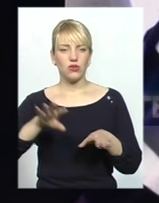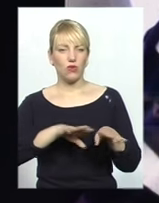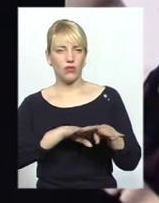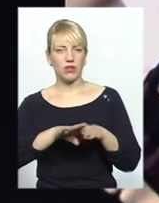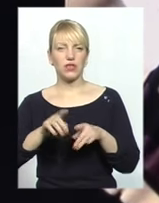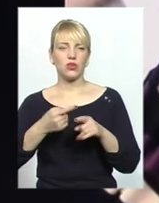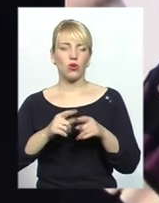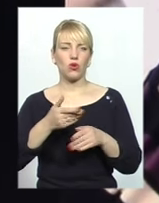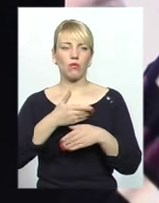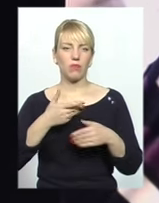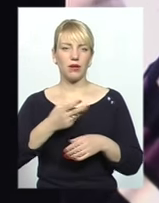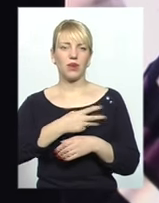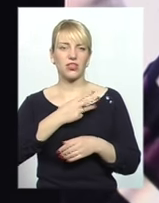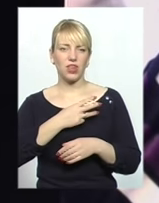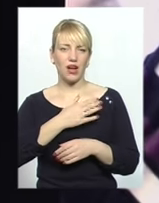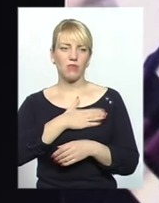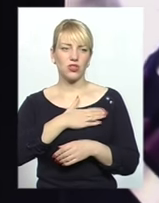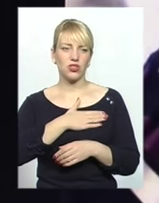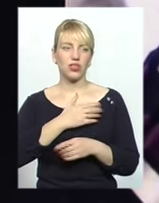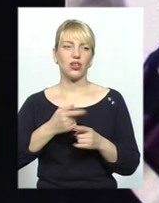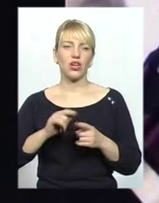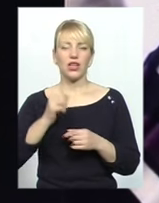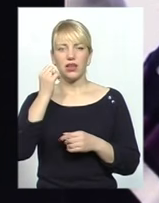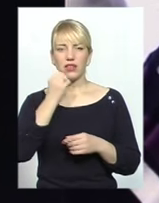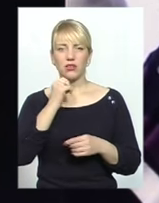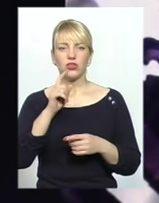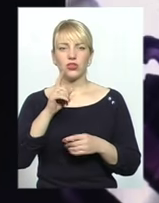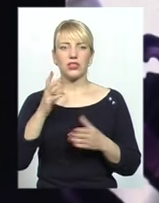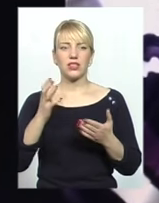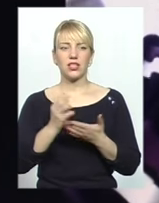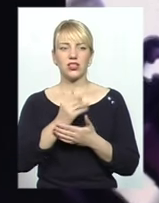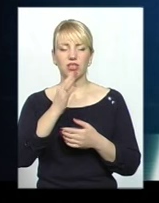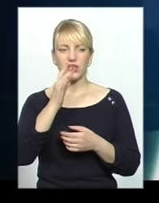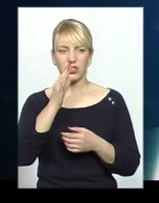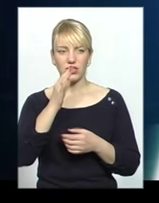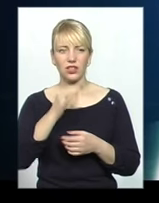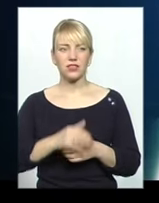вам бажаємо, щиро. Дуже дякуємо, що знайшли час. Дякую.